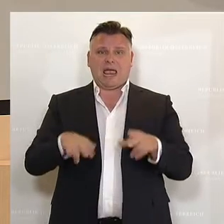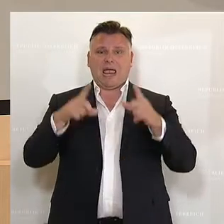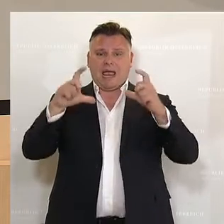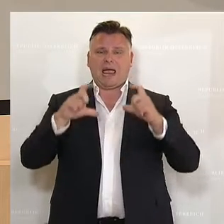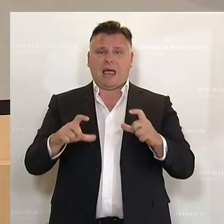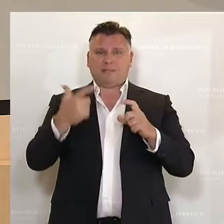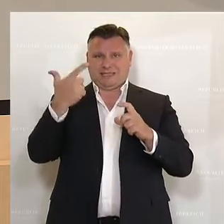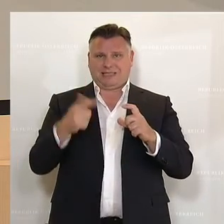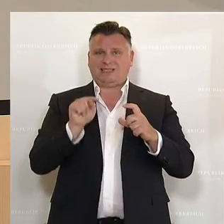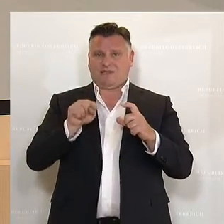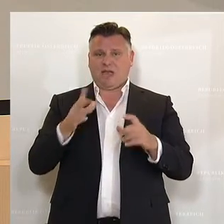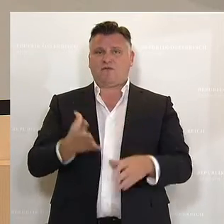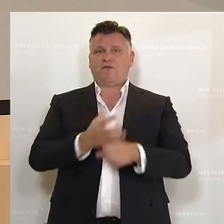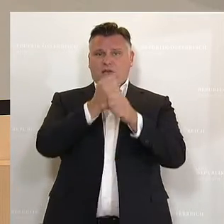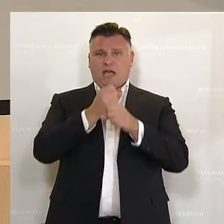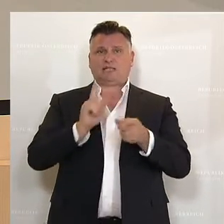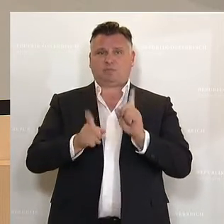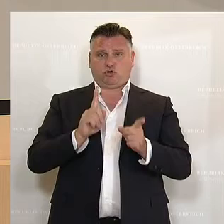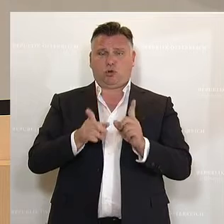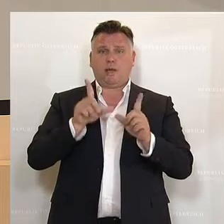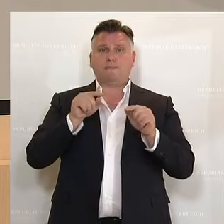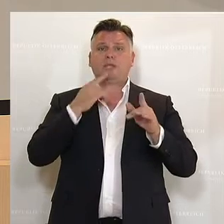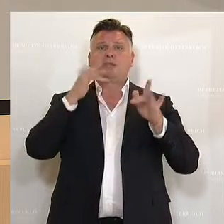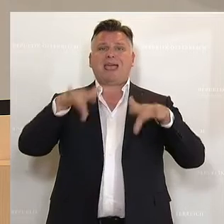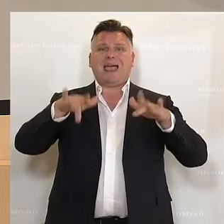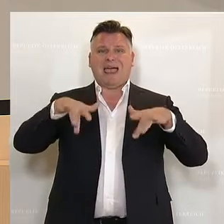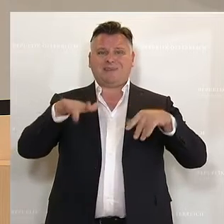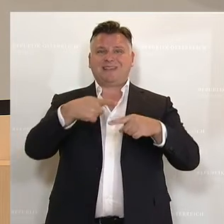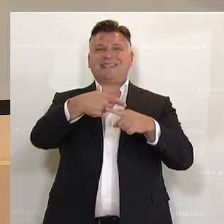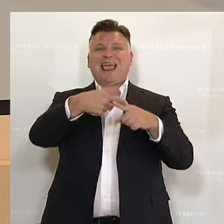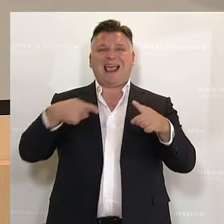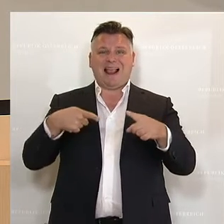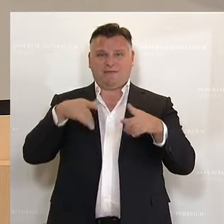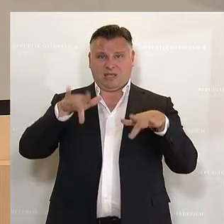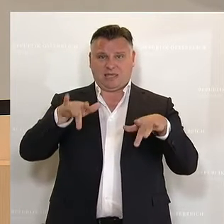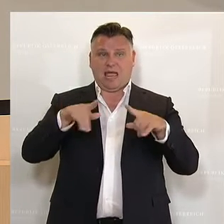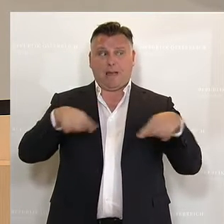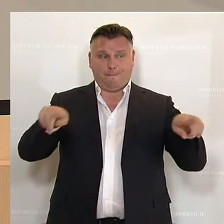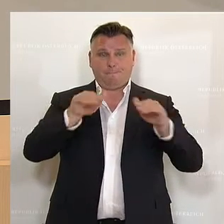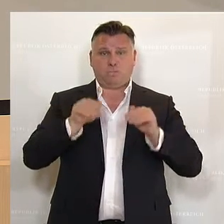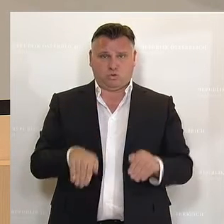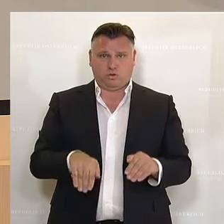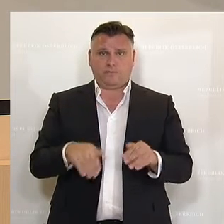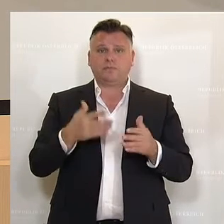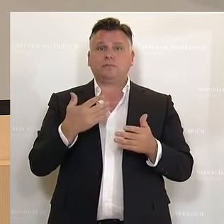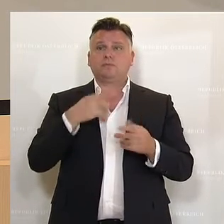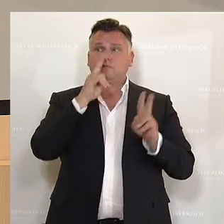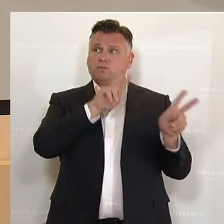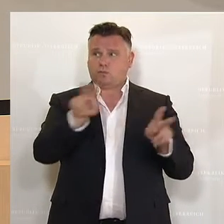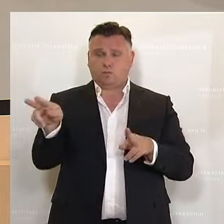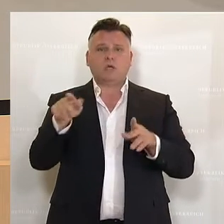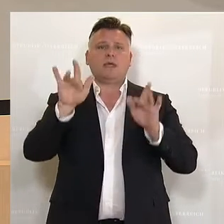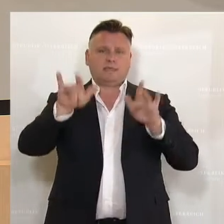2 der zitierten Verfassungsbestimmung die Anwesenheit der Hälfte der Abgeordneten erforderlich ist, stelle ich diese auch